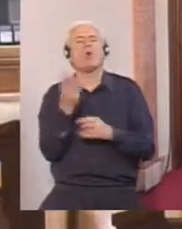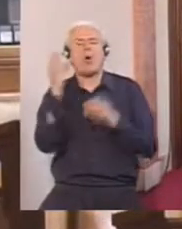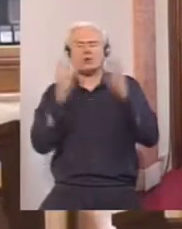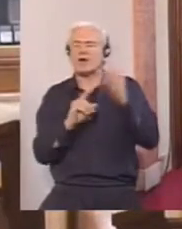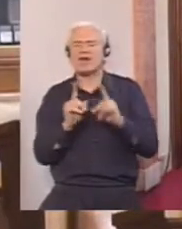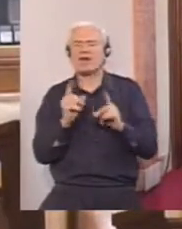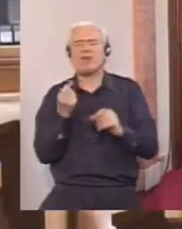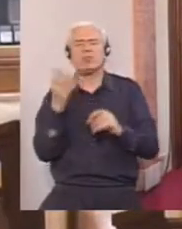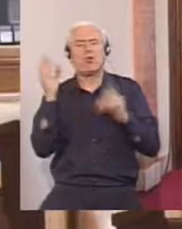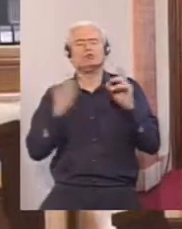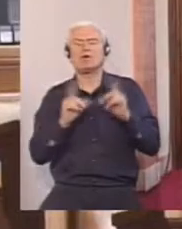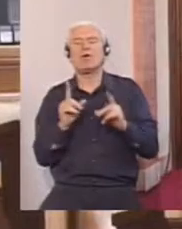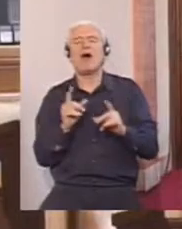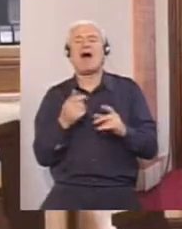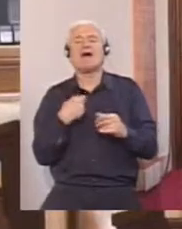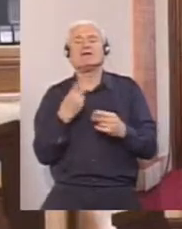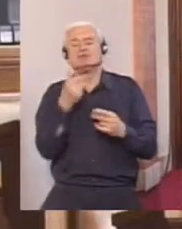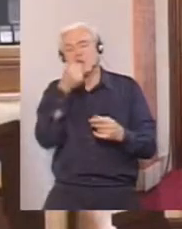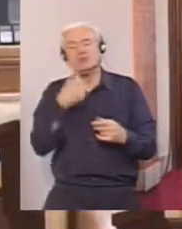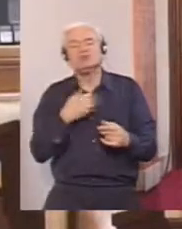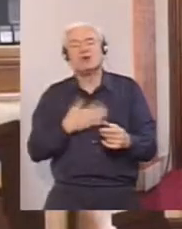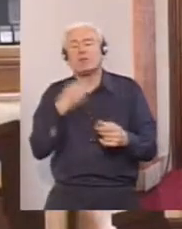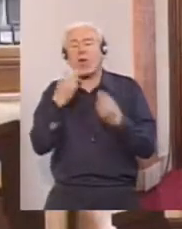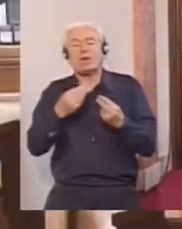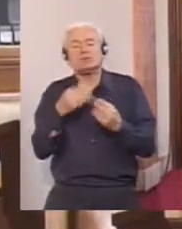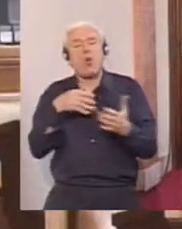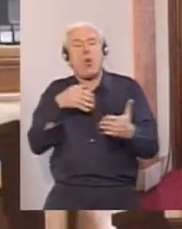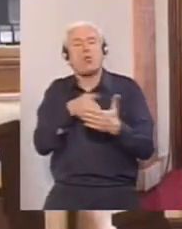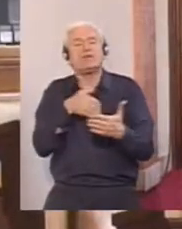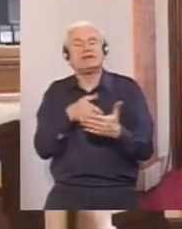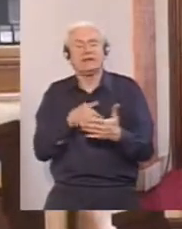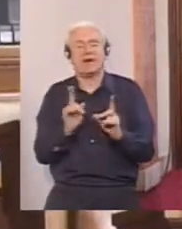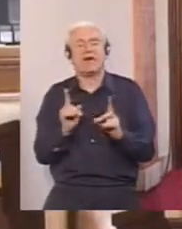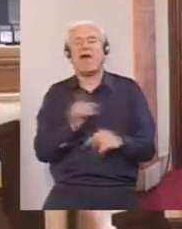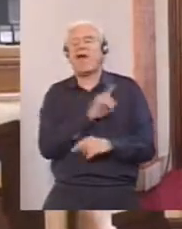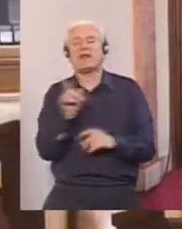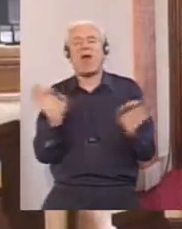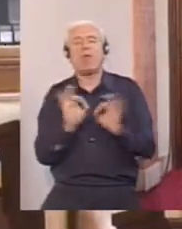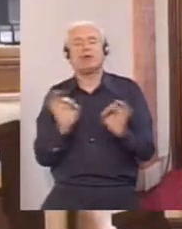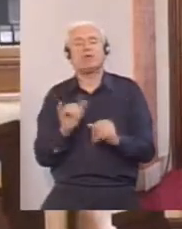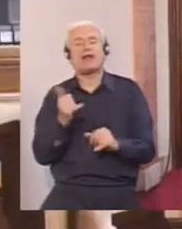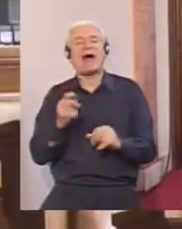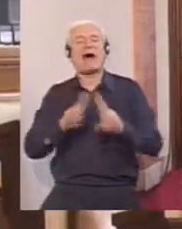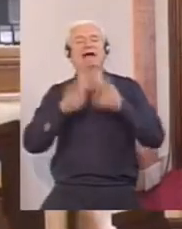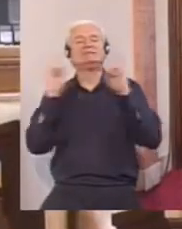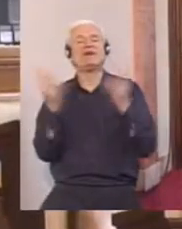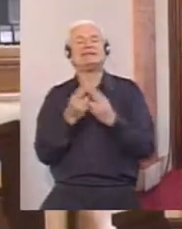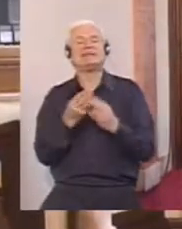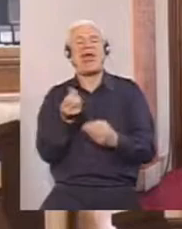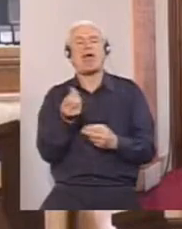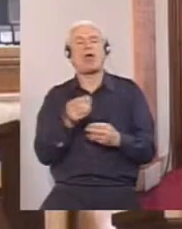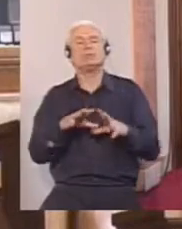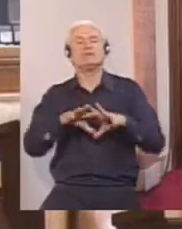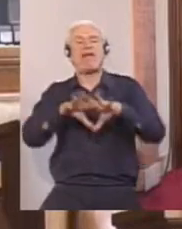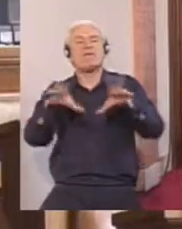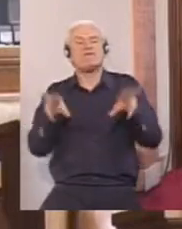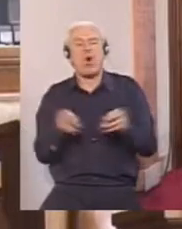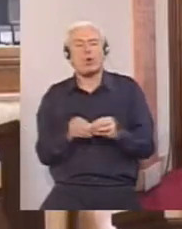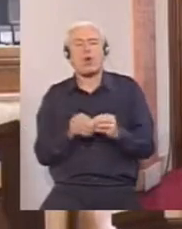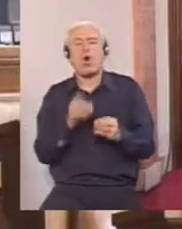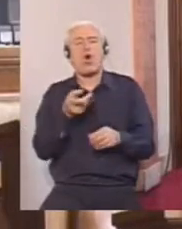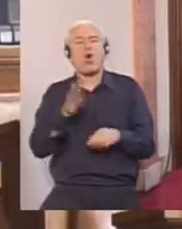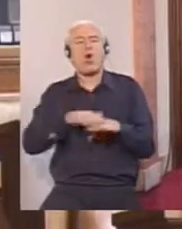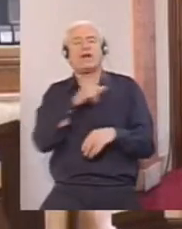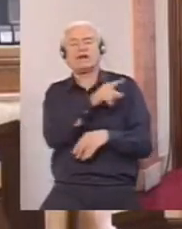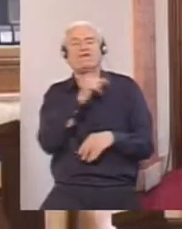pokušavamo da vam objasnim. Nije u redu da na Svetski ekonomski forum, na koji se često